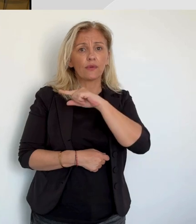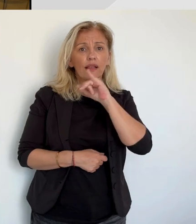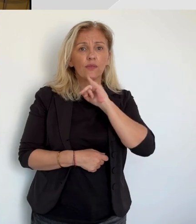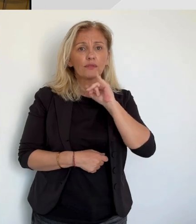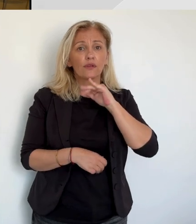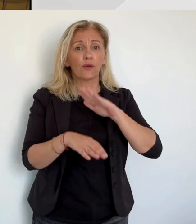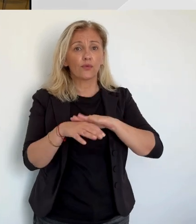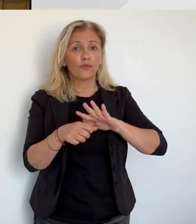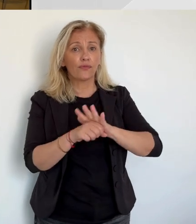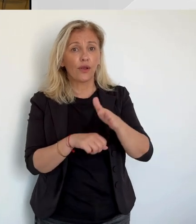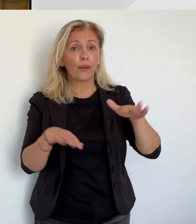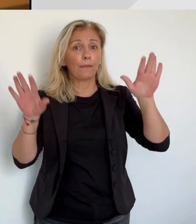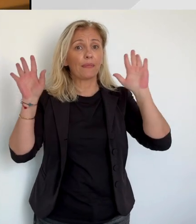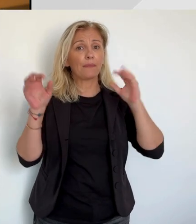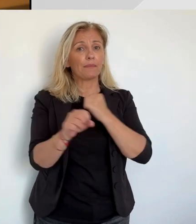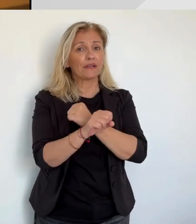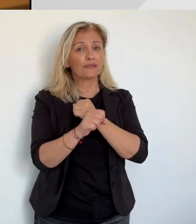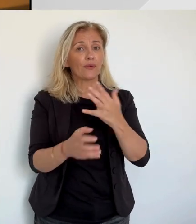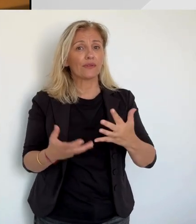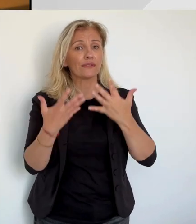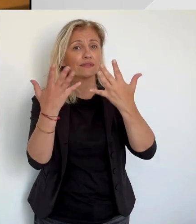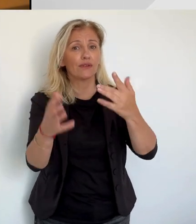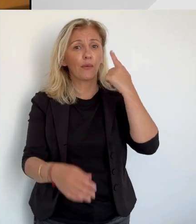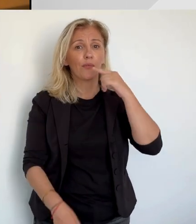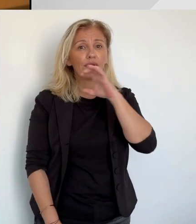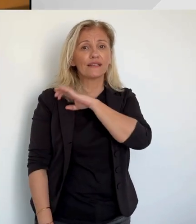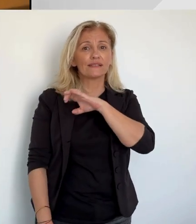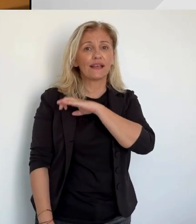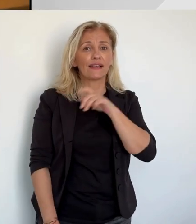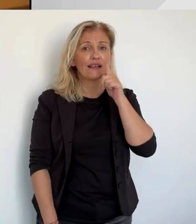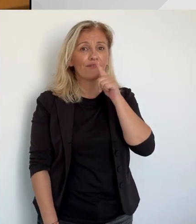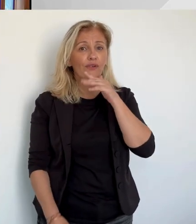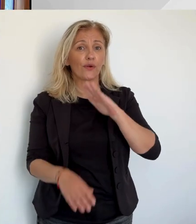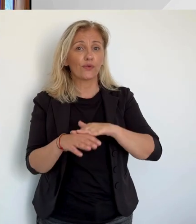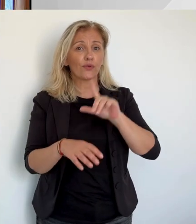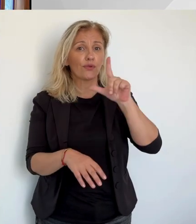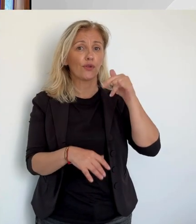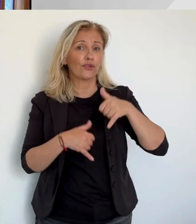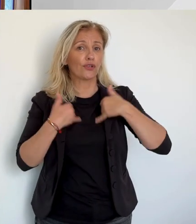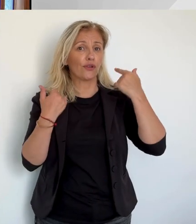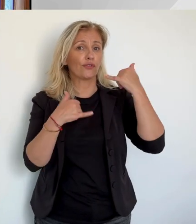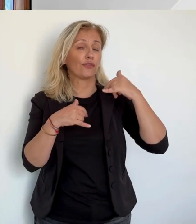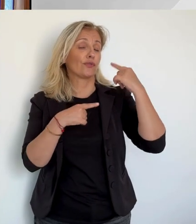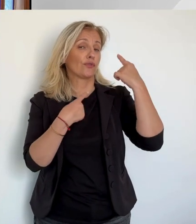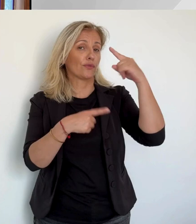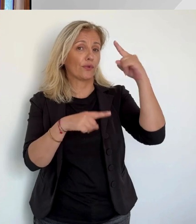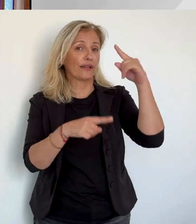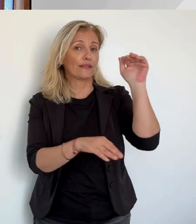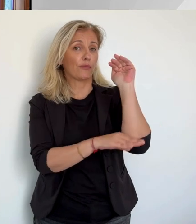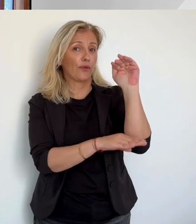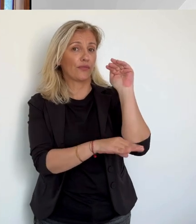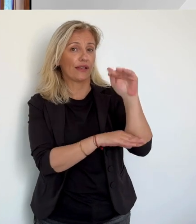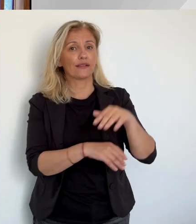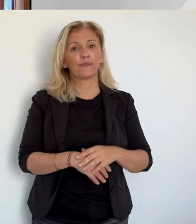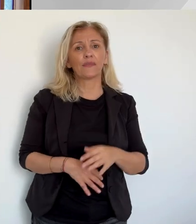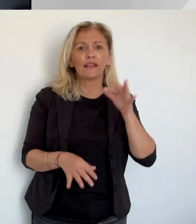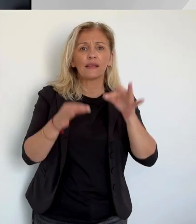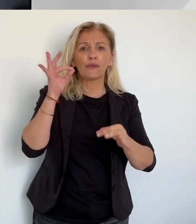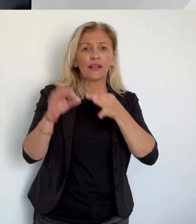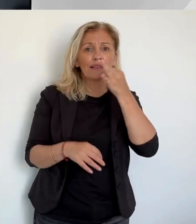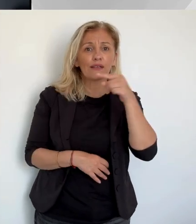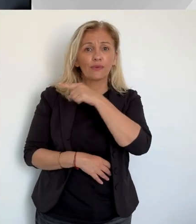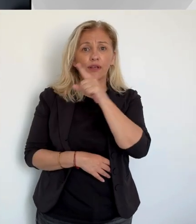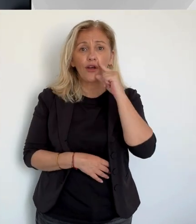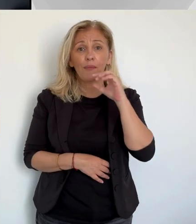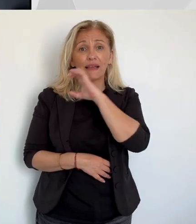Mais il est condamné à dix ans de réclusion criminelle pour tentative de viol sur deux jeunes touristes polonaises. La cour estime que l